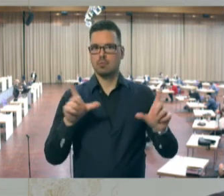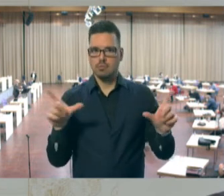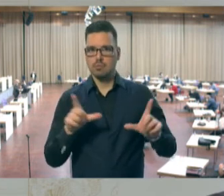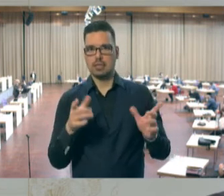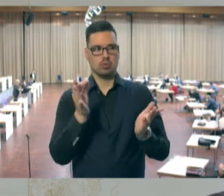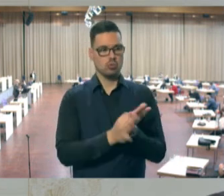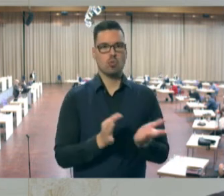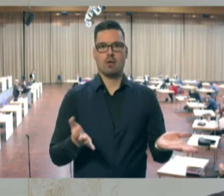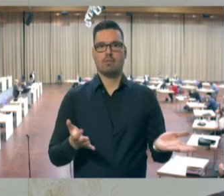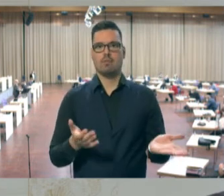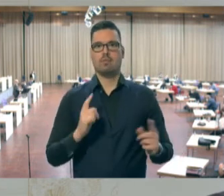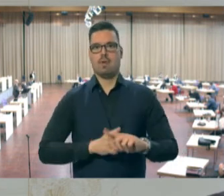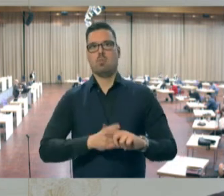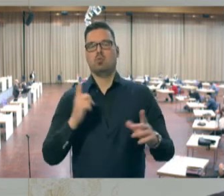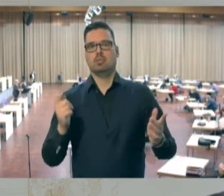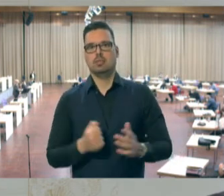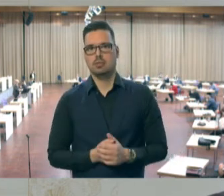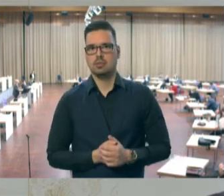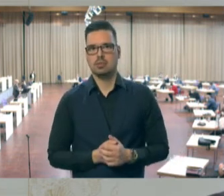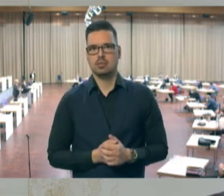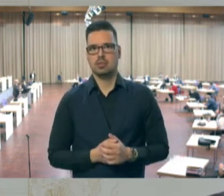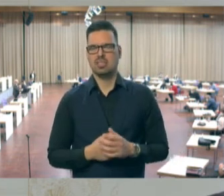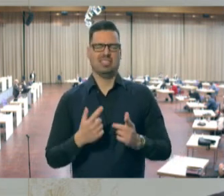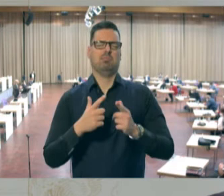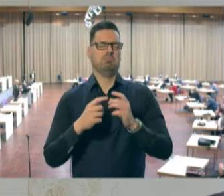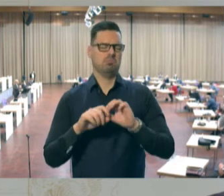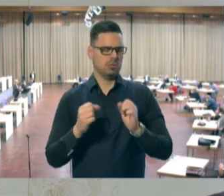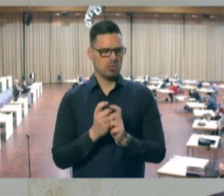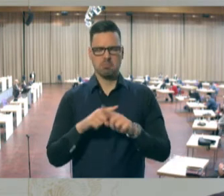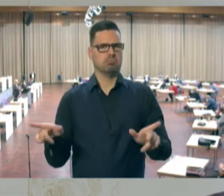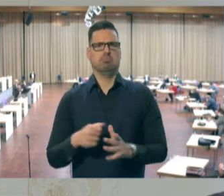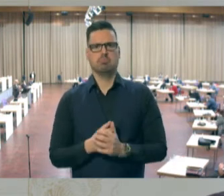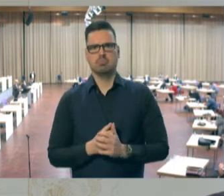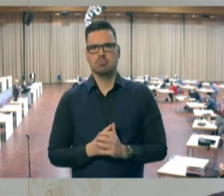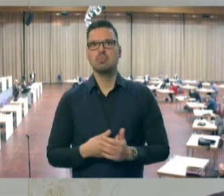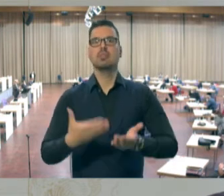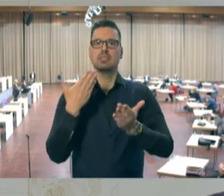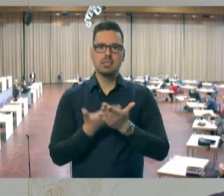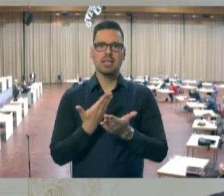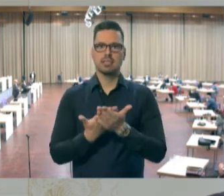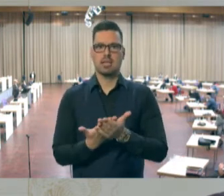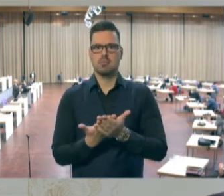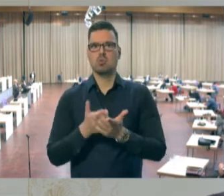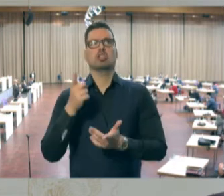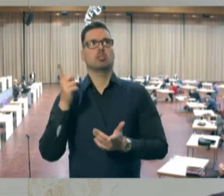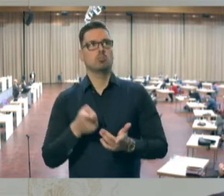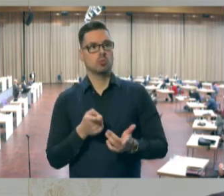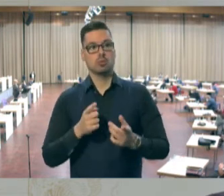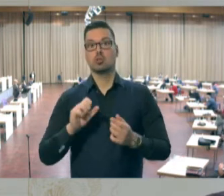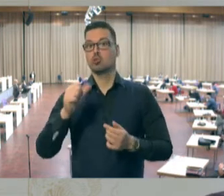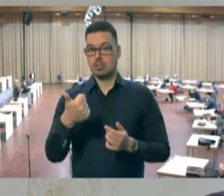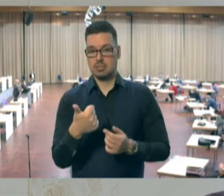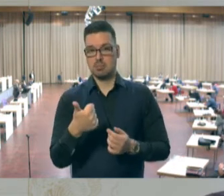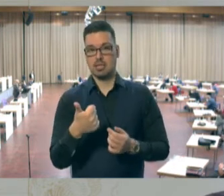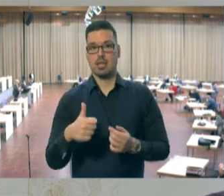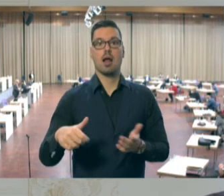im Dorf können Sie das nicht. Also das ist grotesk. Deshalb müsste man eigentlich auch zumindest mal dazu hingehen und zuerst mal